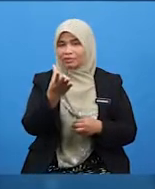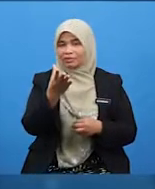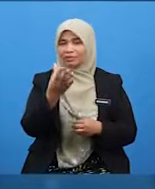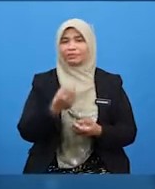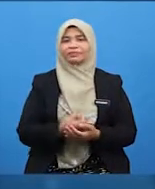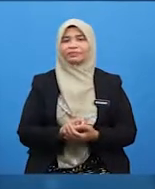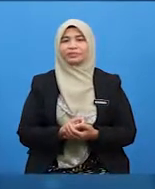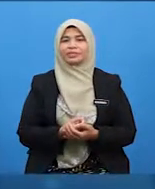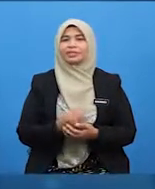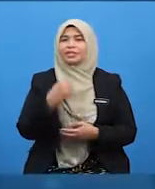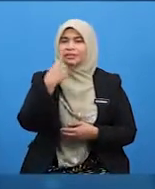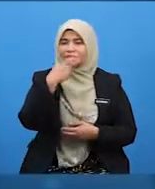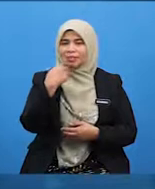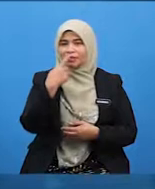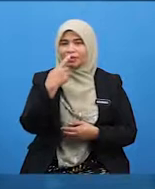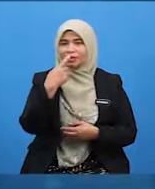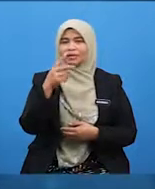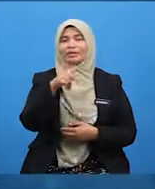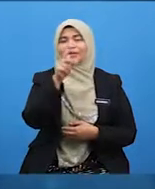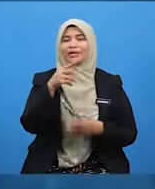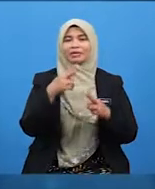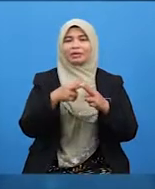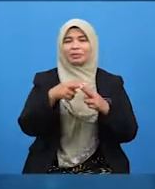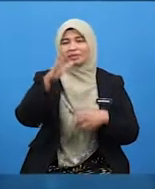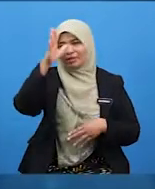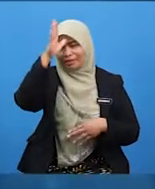beritahu Sazah Siapakah nama ayah kamu